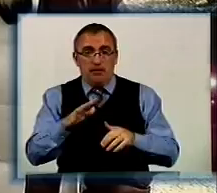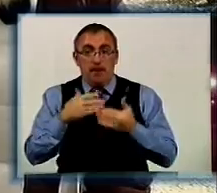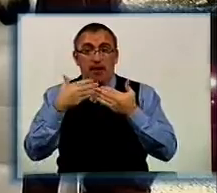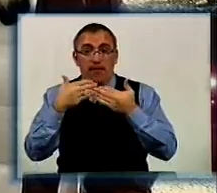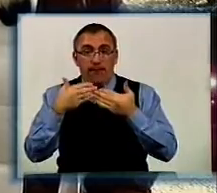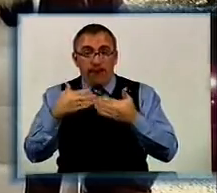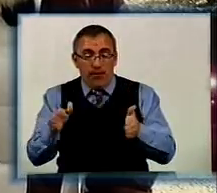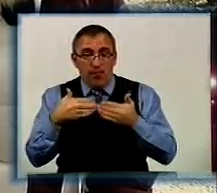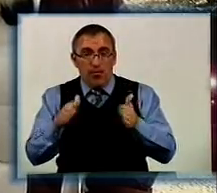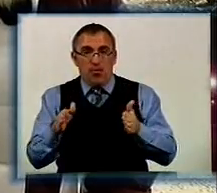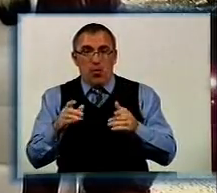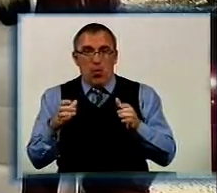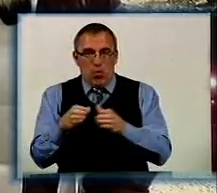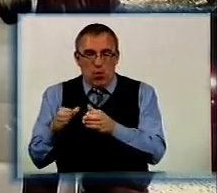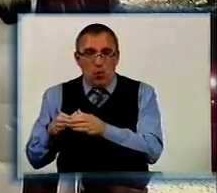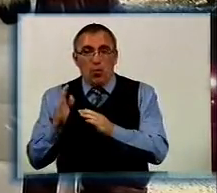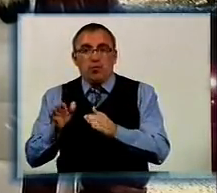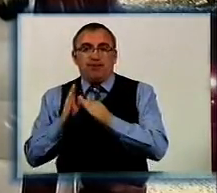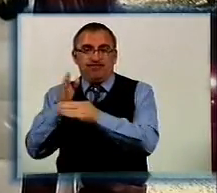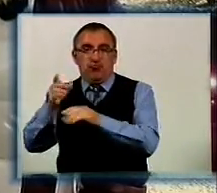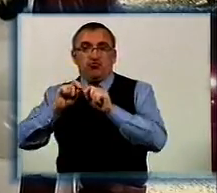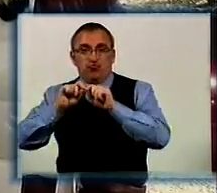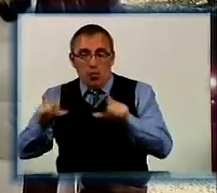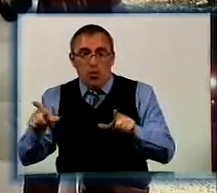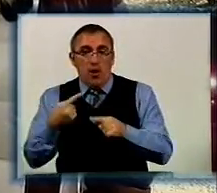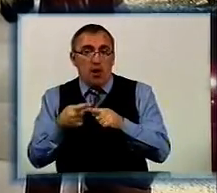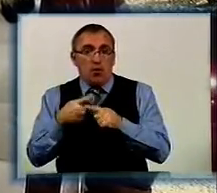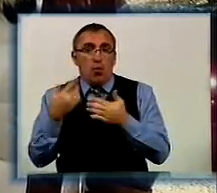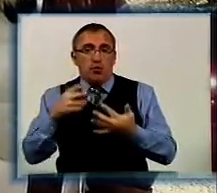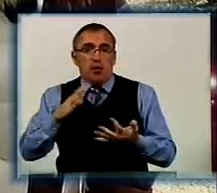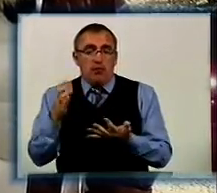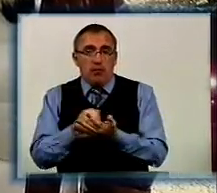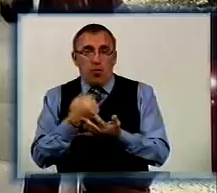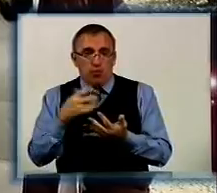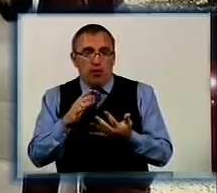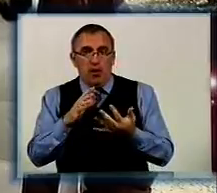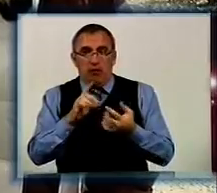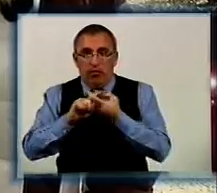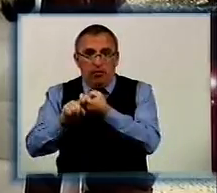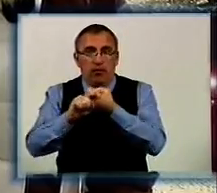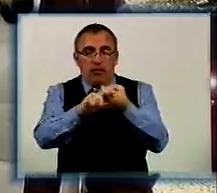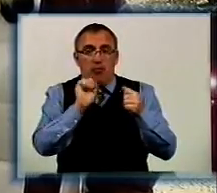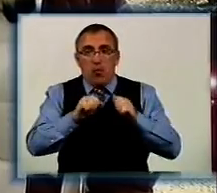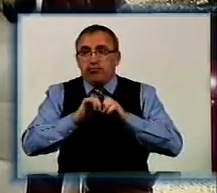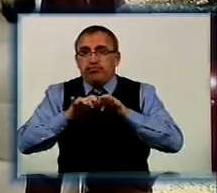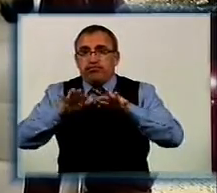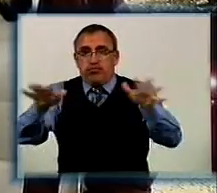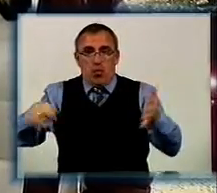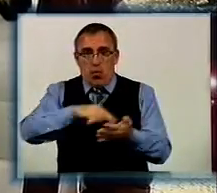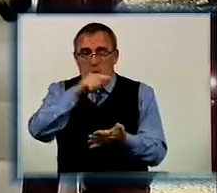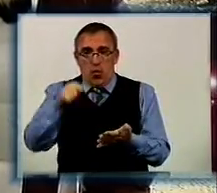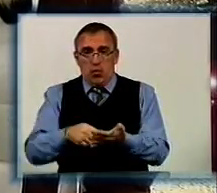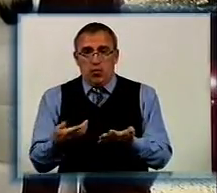Випустилися випускні групи, які пішли в школу. Це теж вже, виходить, контактні діти. І розійшлися по всьому місту.